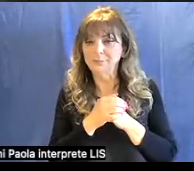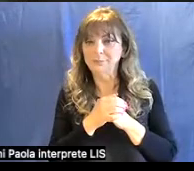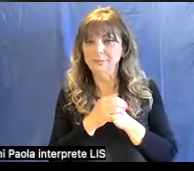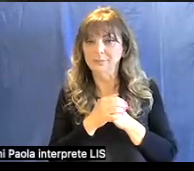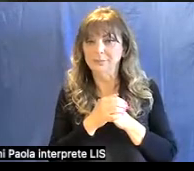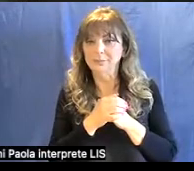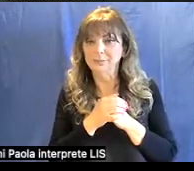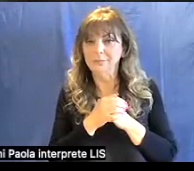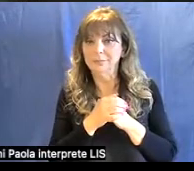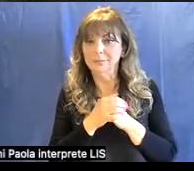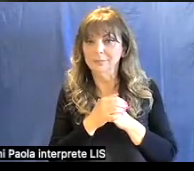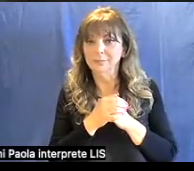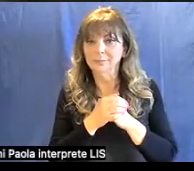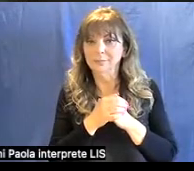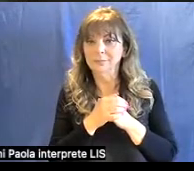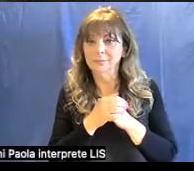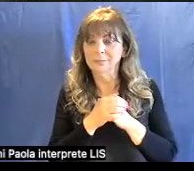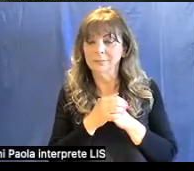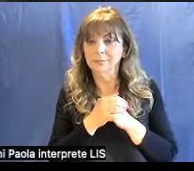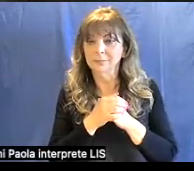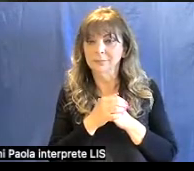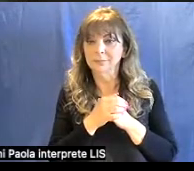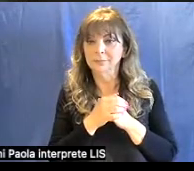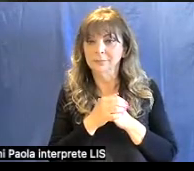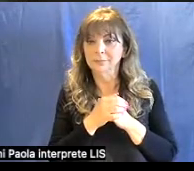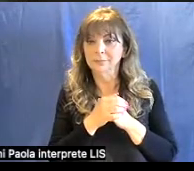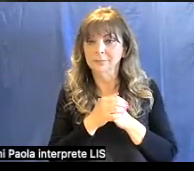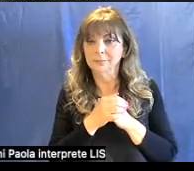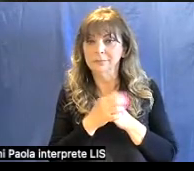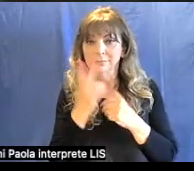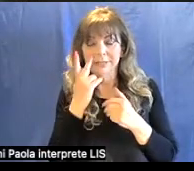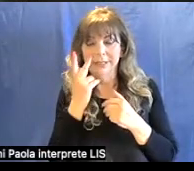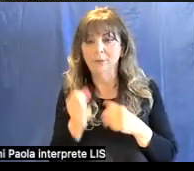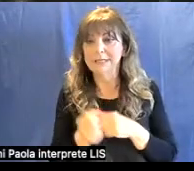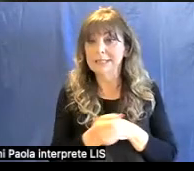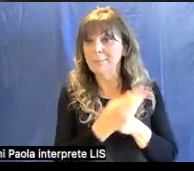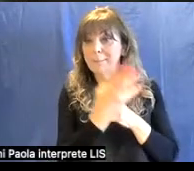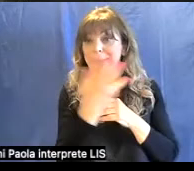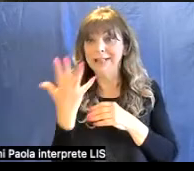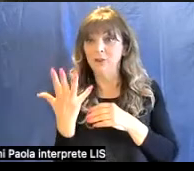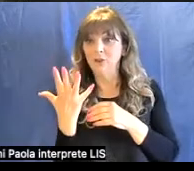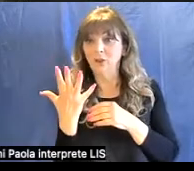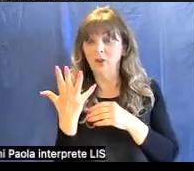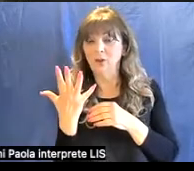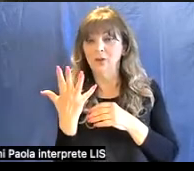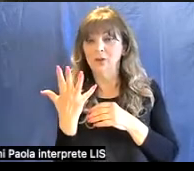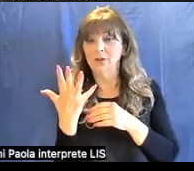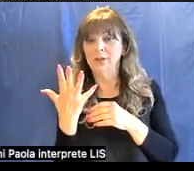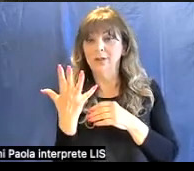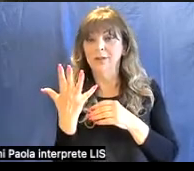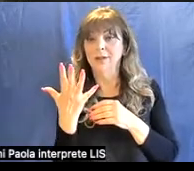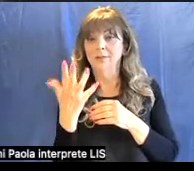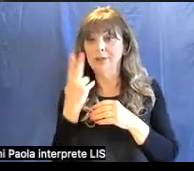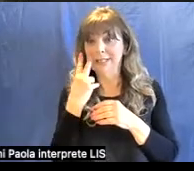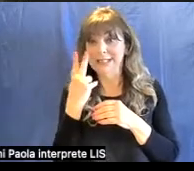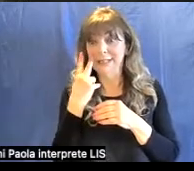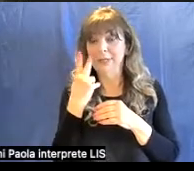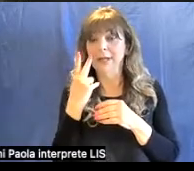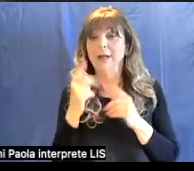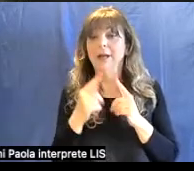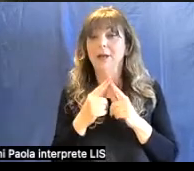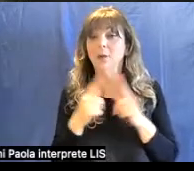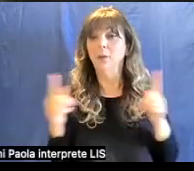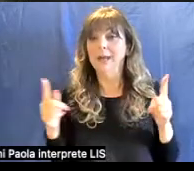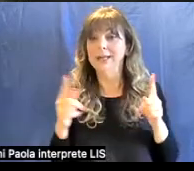spettro della radiazione visibile. a lunghezza d'onda